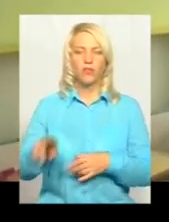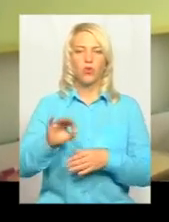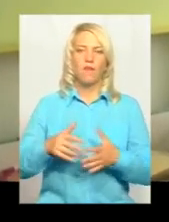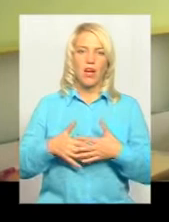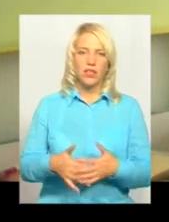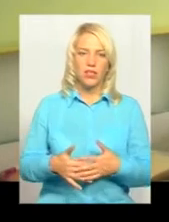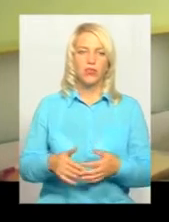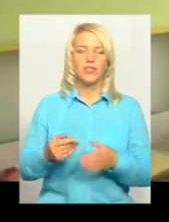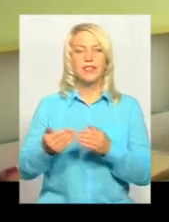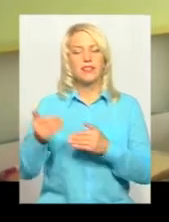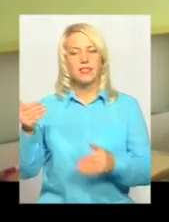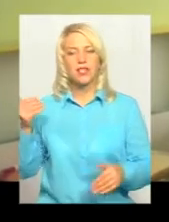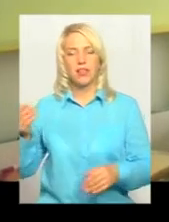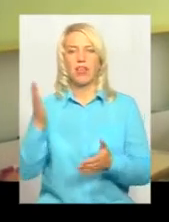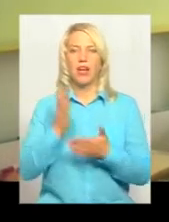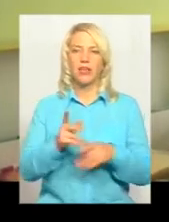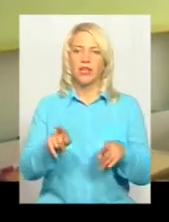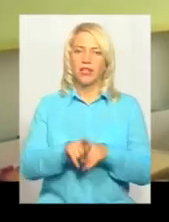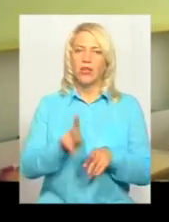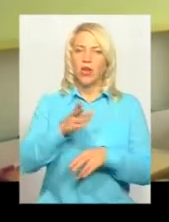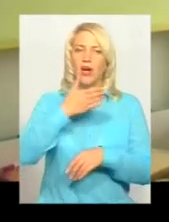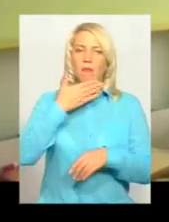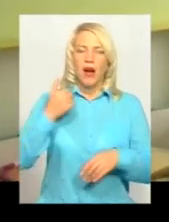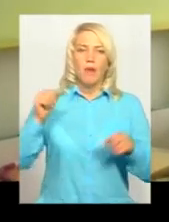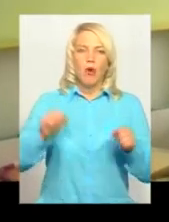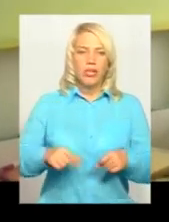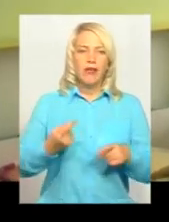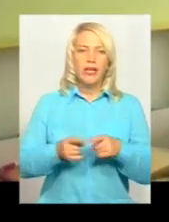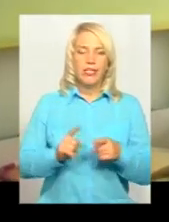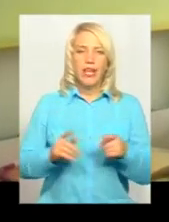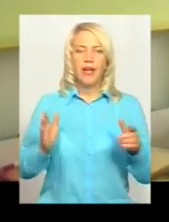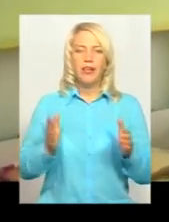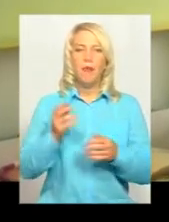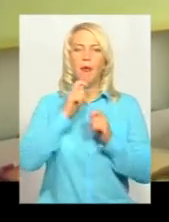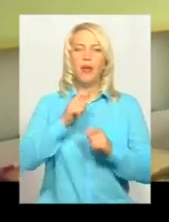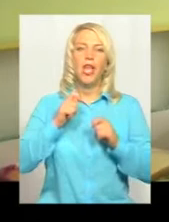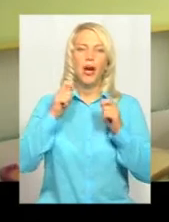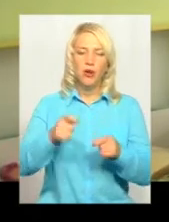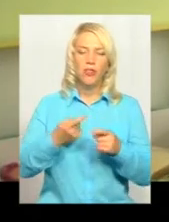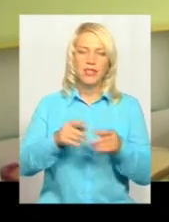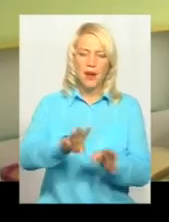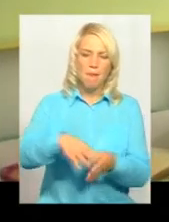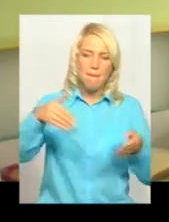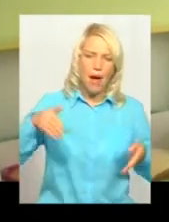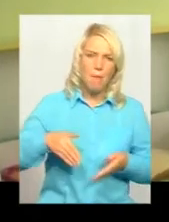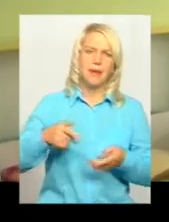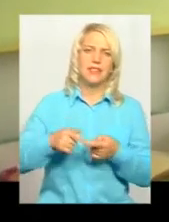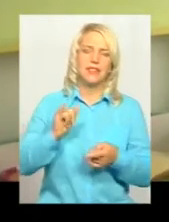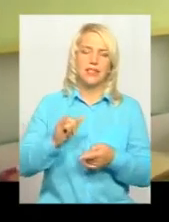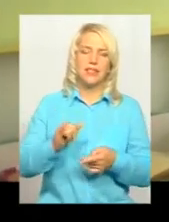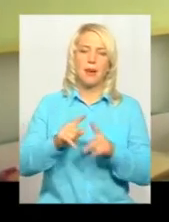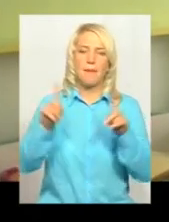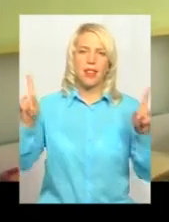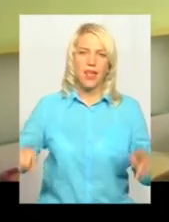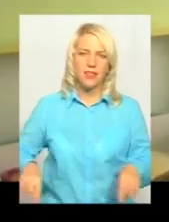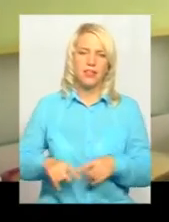заздалегідь. А є такі, які не мають можливості, і їм цей подарунок, ці памперси, пеленки, покривальця, вони